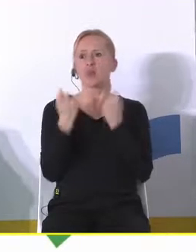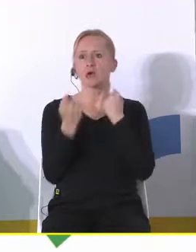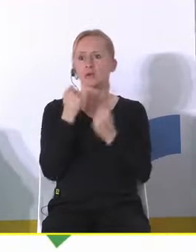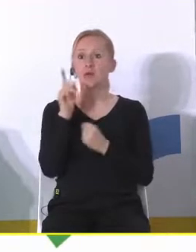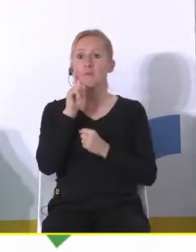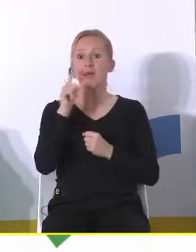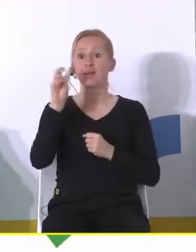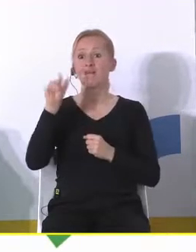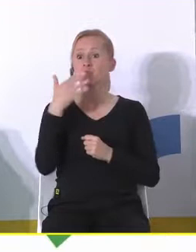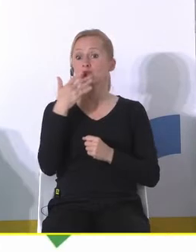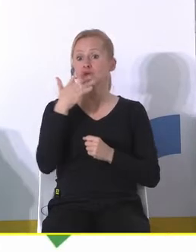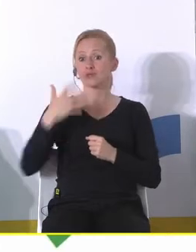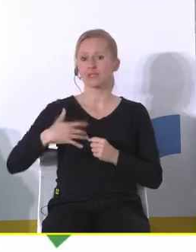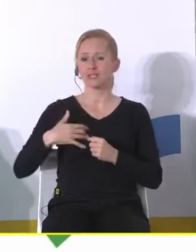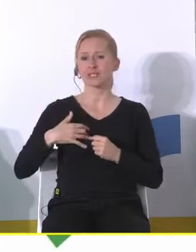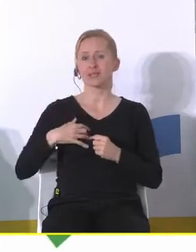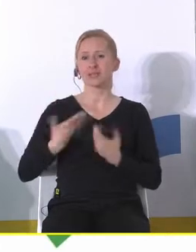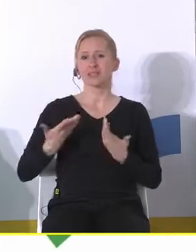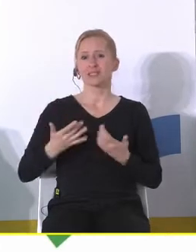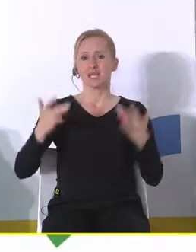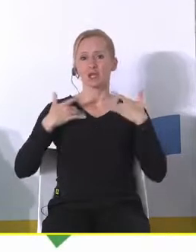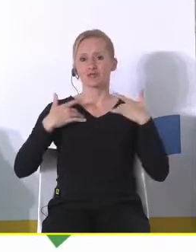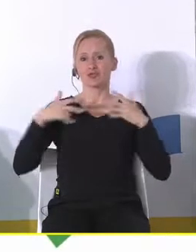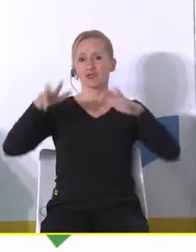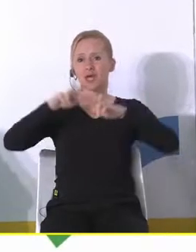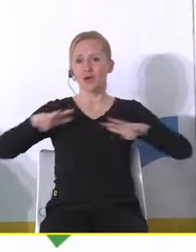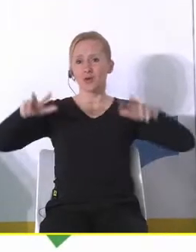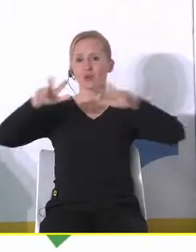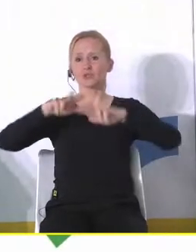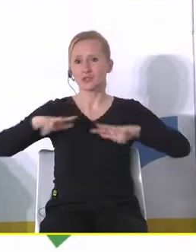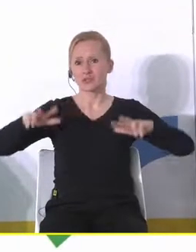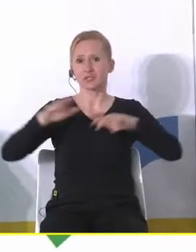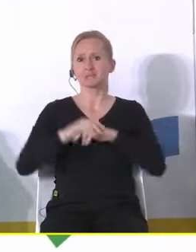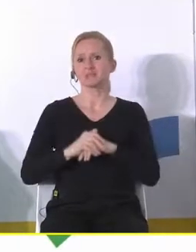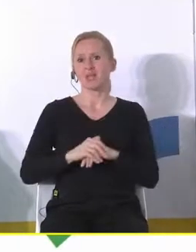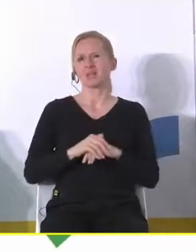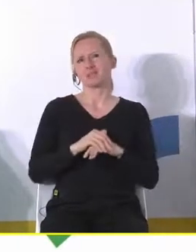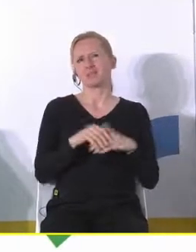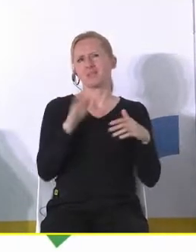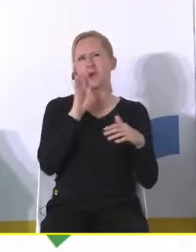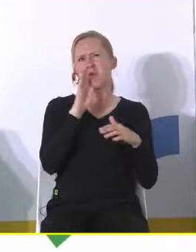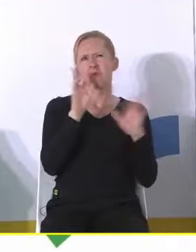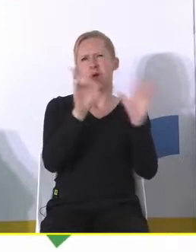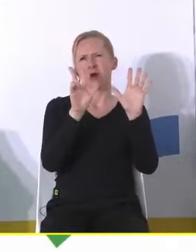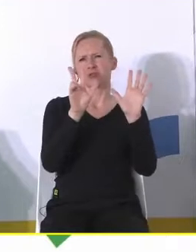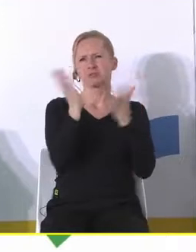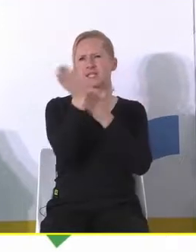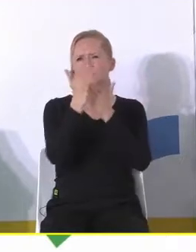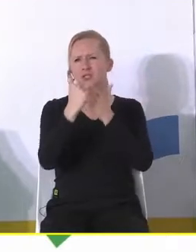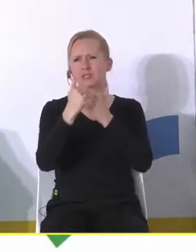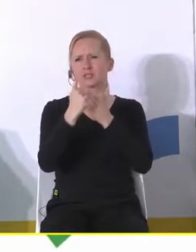jak Pan Paweł wcześniej wspomniał jest cykl życia rodziny Ewelin Duval wyodrębniła 8 bodajże faz